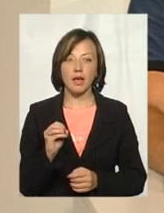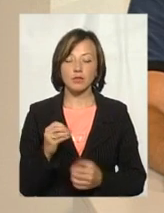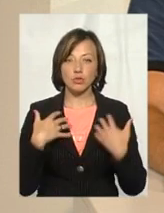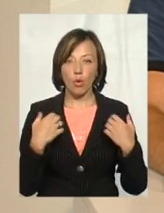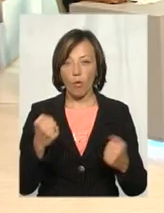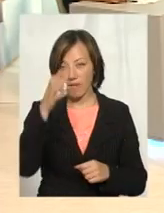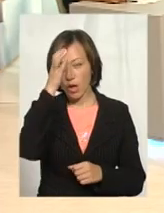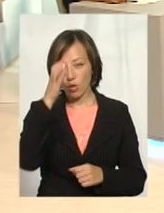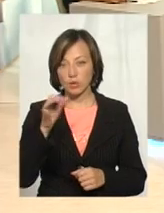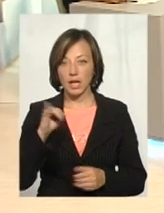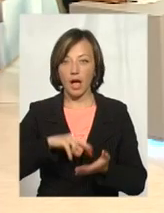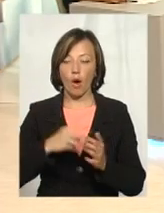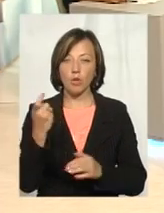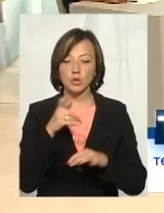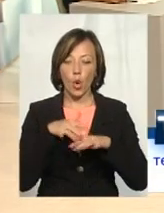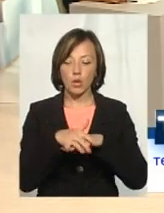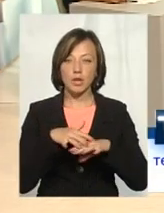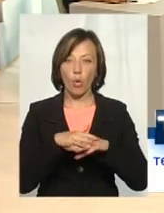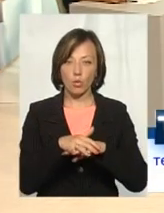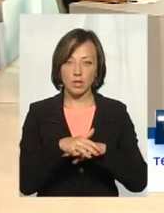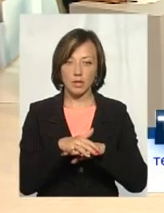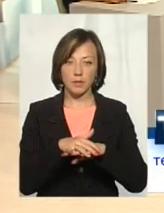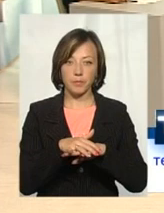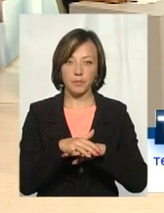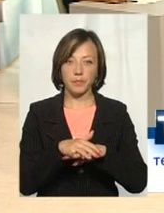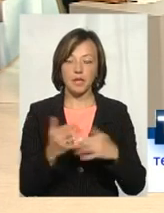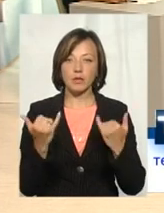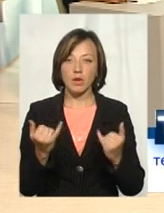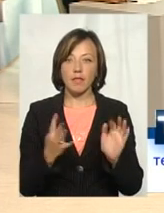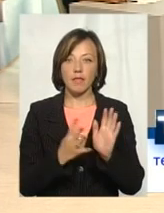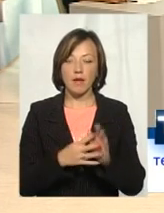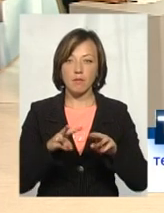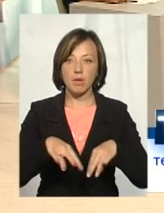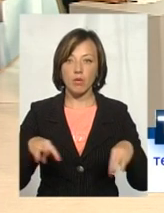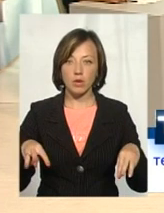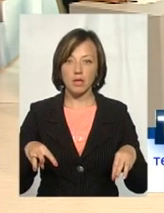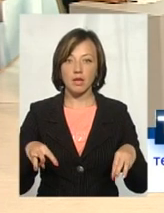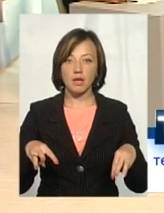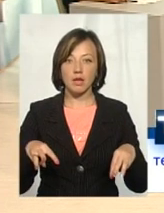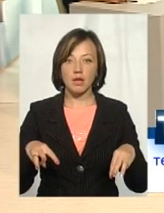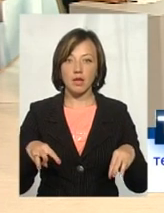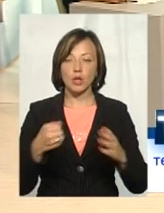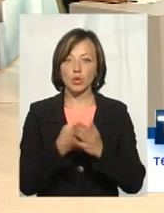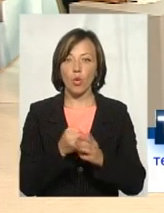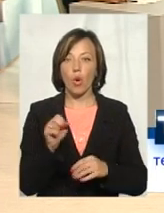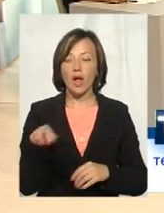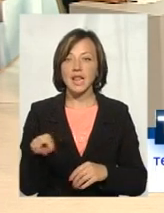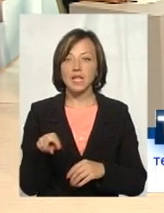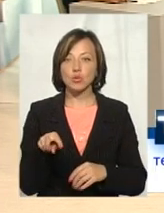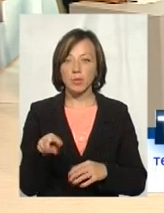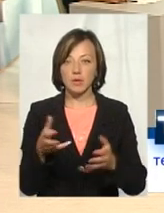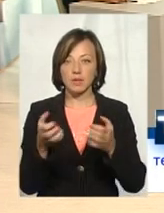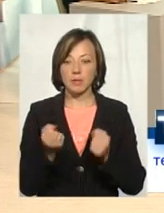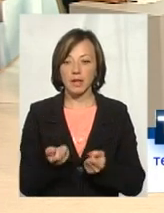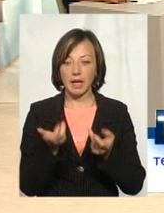глузд і економічні розрахунки. От сьогодні 9 мільйонів ми мали б приблизно до листопада місця отримали відповідну